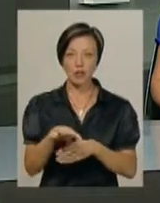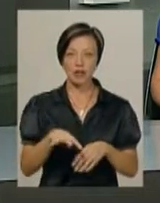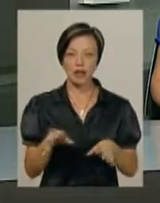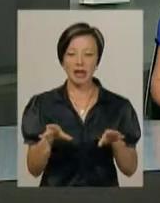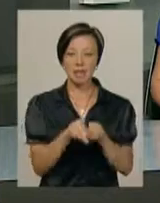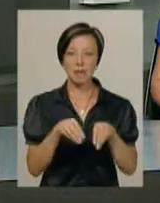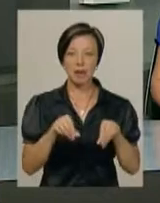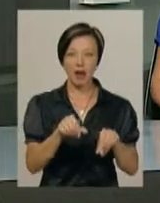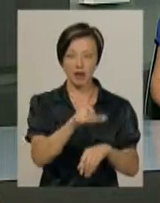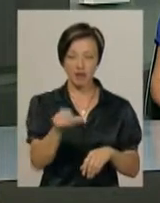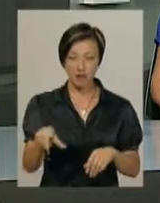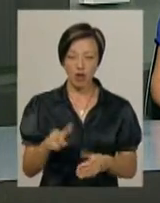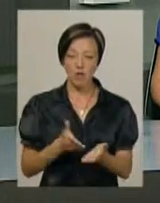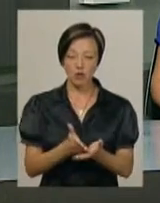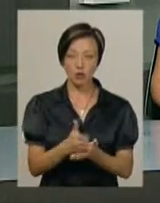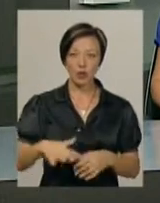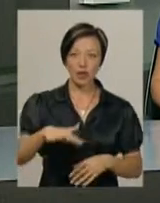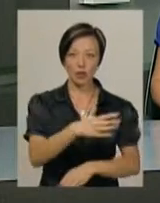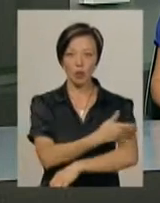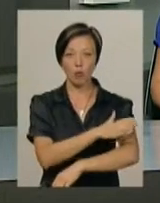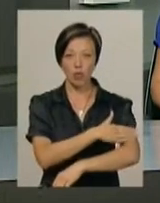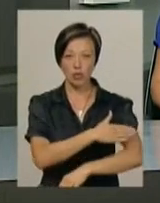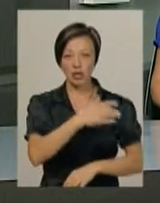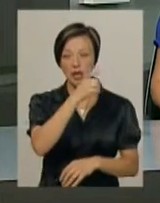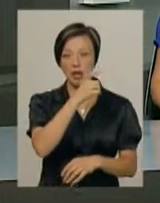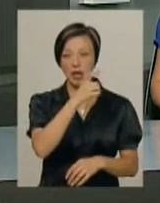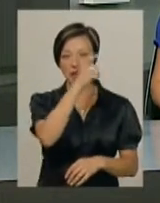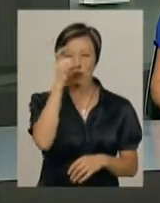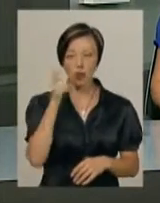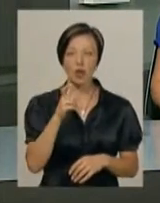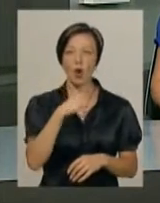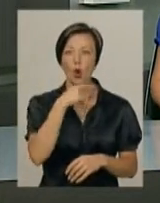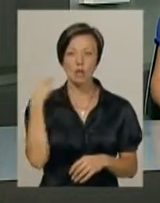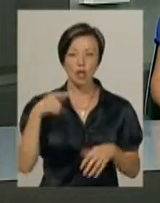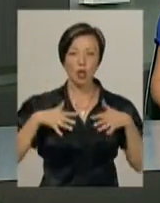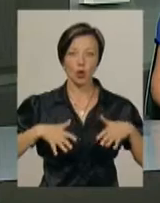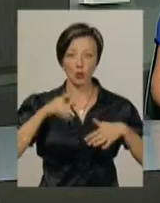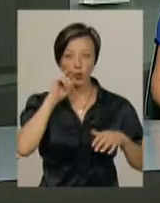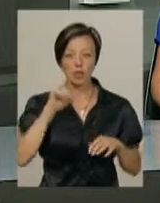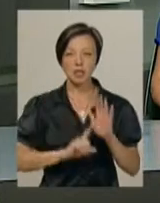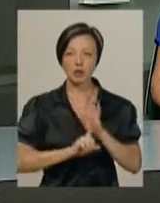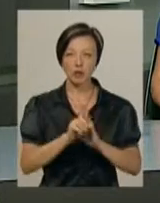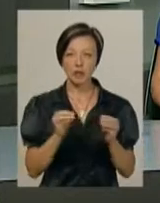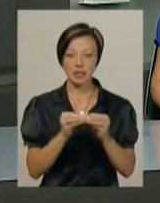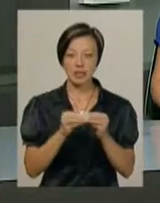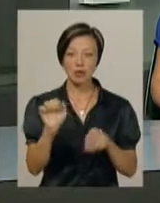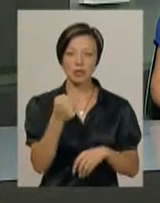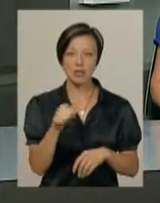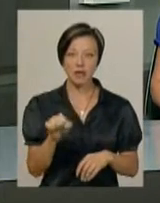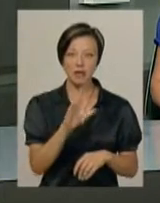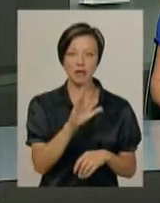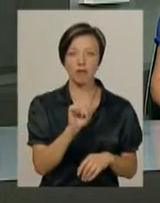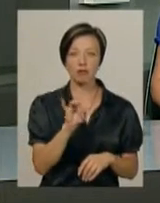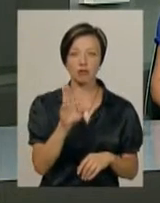Цього року маршрут проходить територією Польщі, Естонії, Росії, Грузії та України. Стартував «Катинський рейд» 10 серпня у